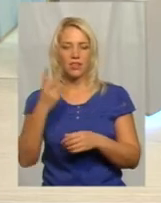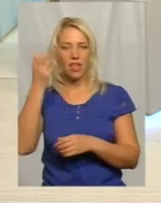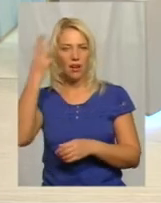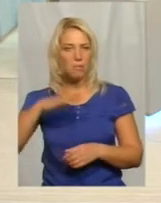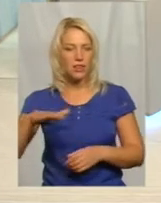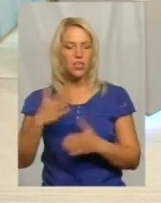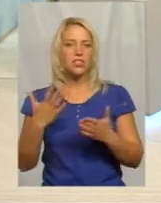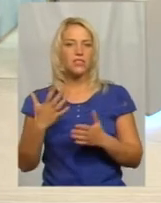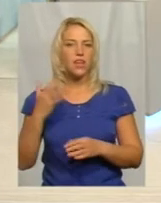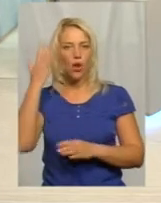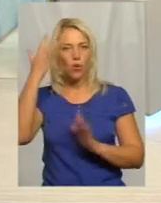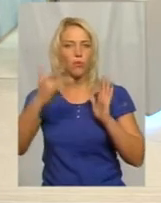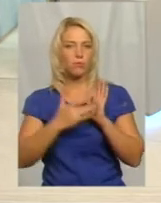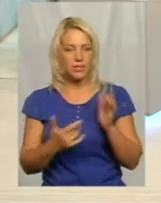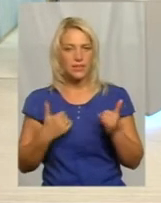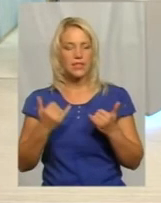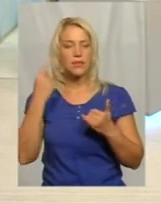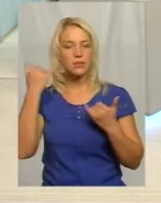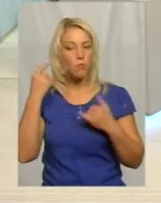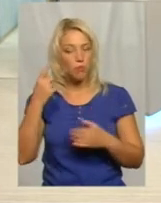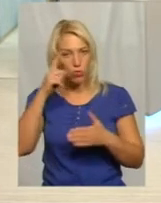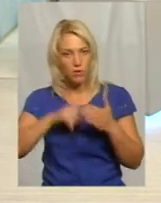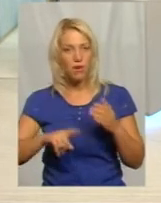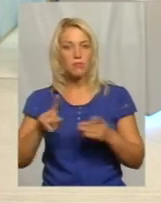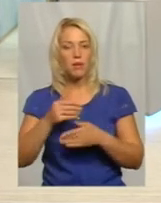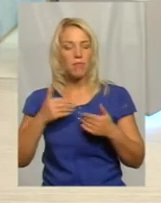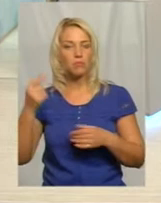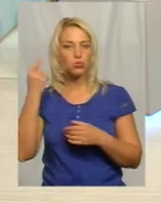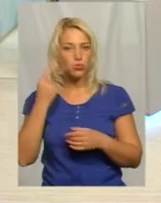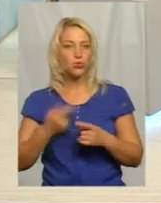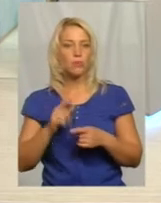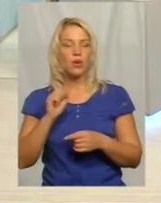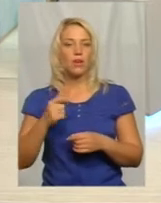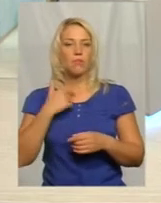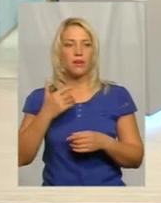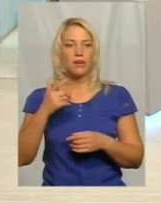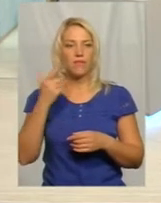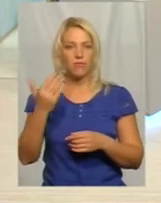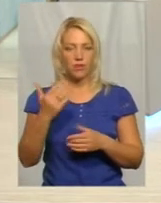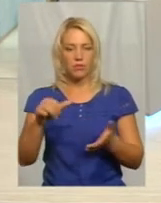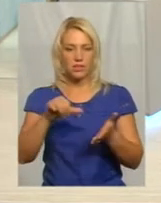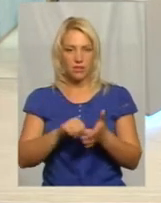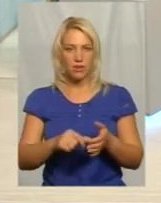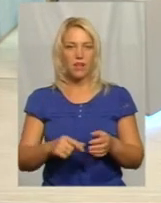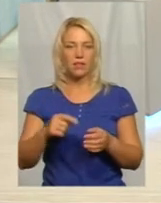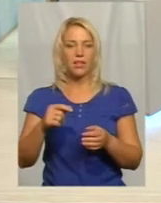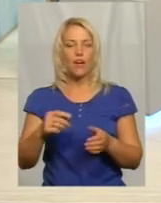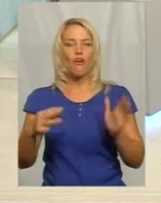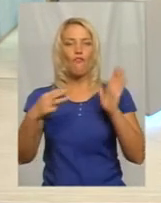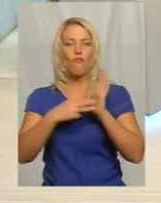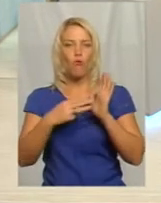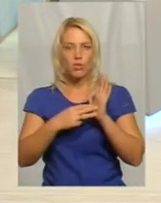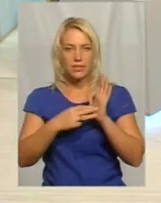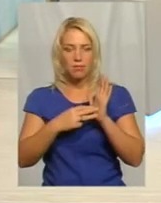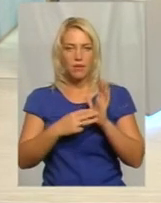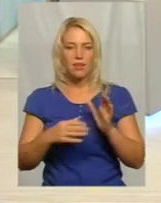сподіваємось, почуємо. І пане Андрію, а ви ж представляєте так само 8-й окремий батальйон Рата? Так, я заступник командира